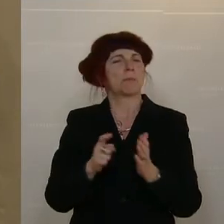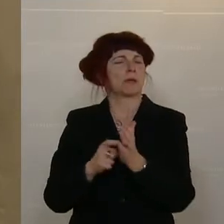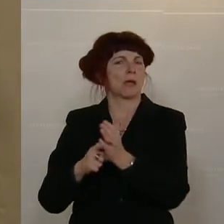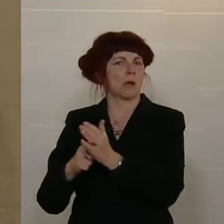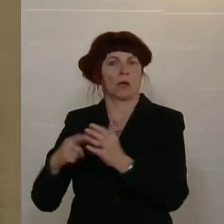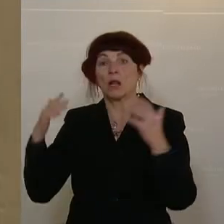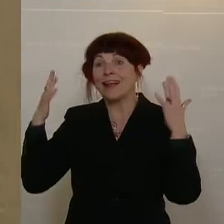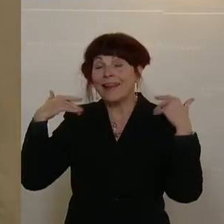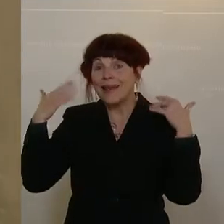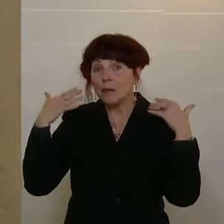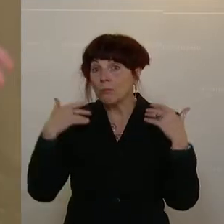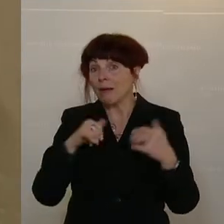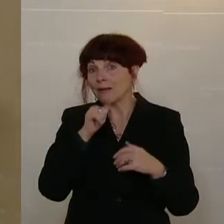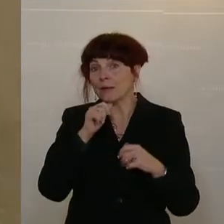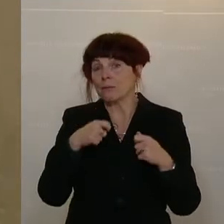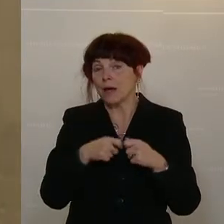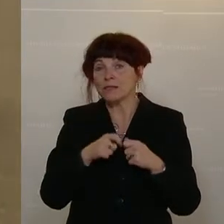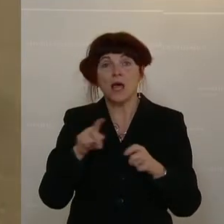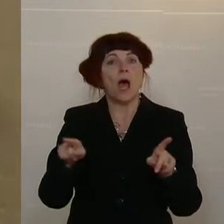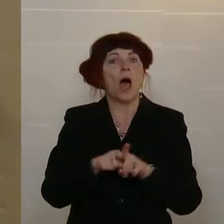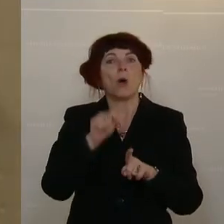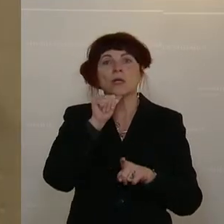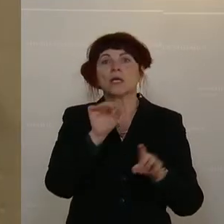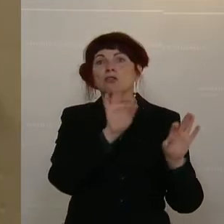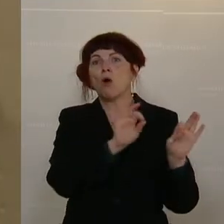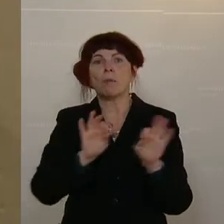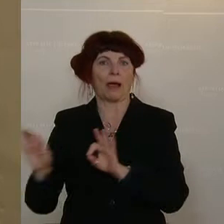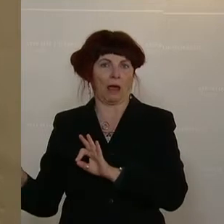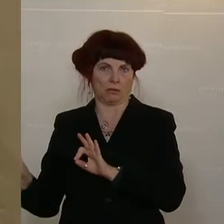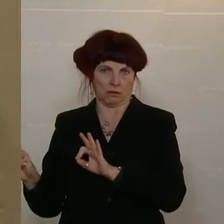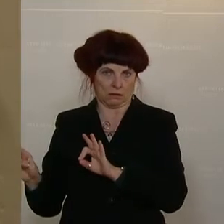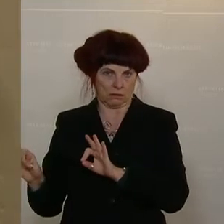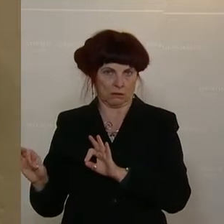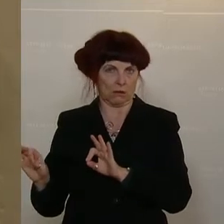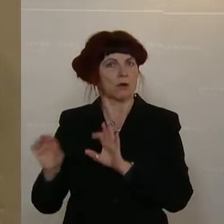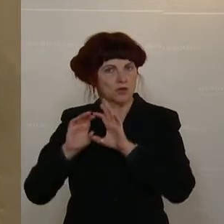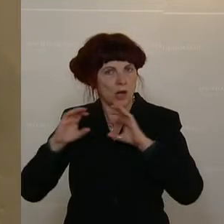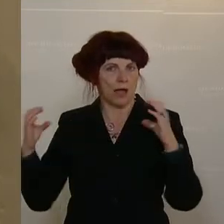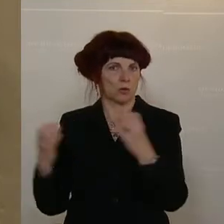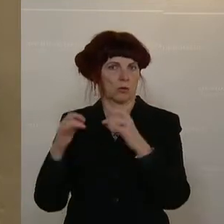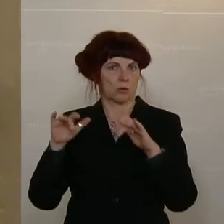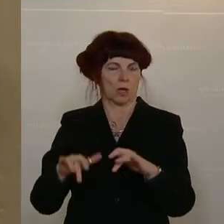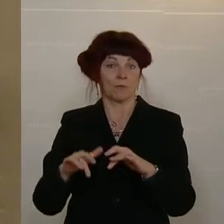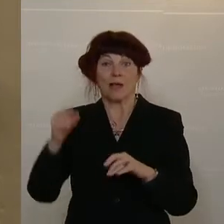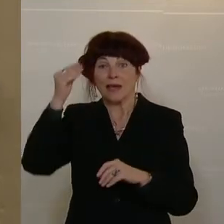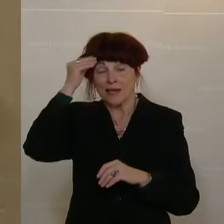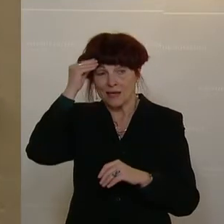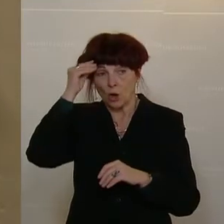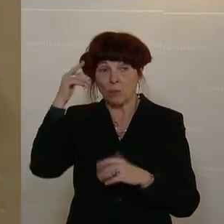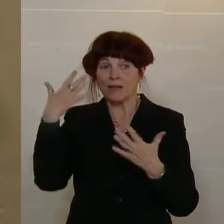Zeit, noch waren sie überhaupt vorbereitet auf das Ganze. Ich glaube eher, dass das ein großer